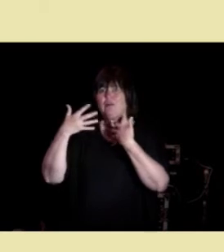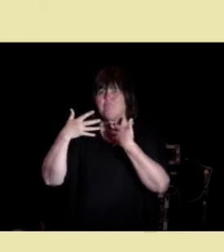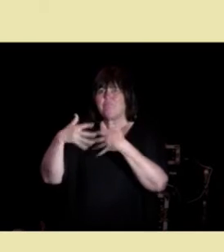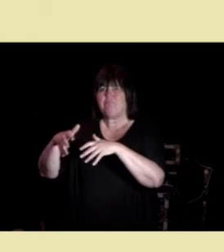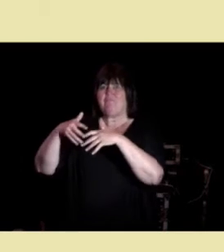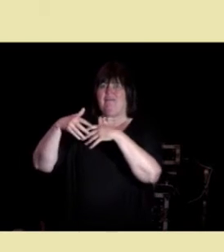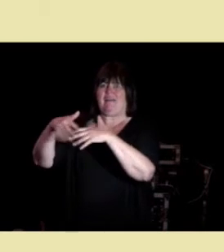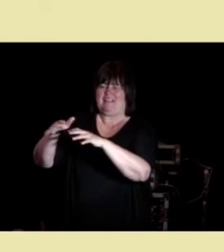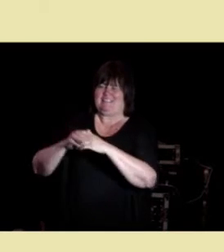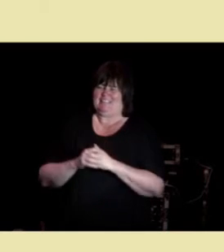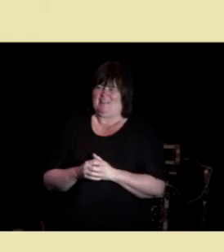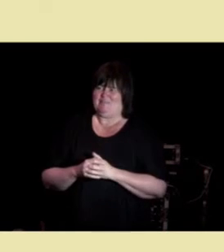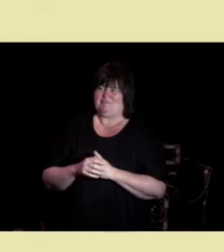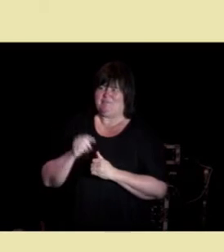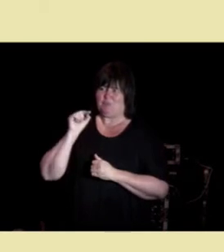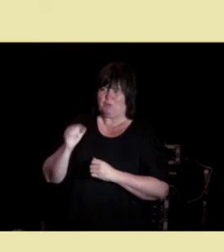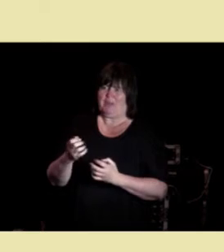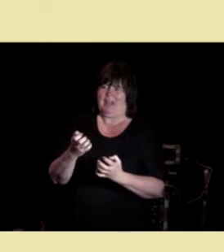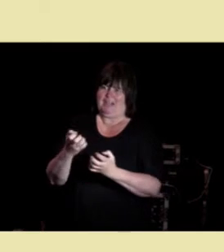Og det er det vi trenger.